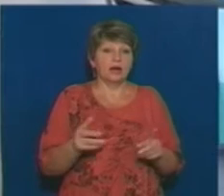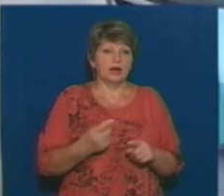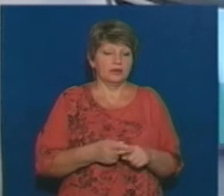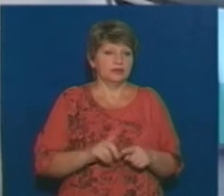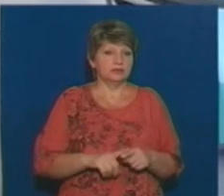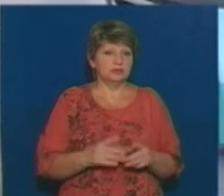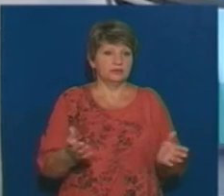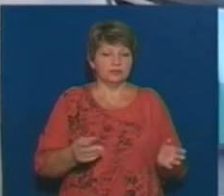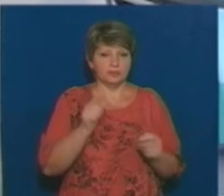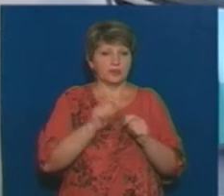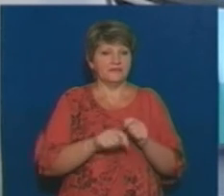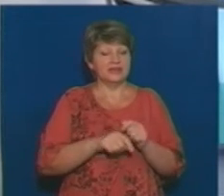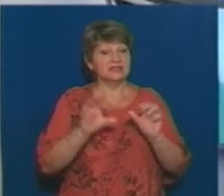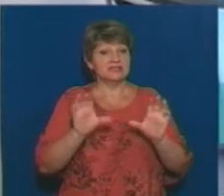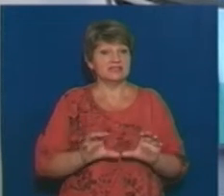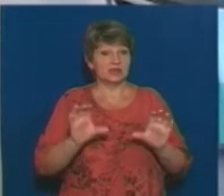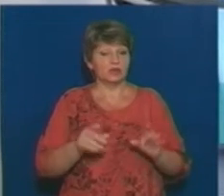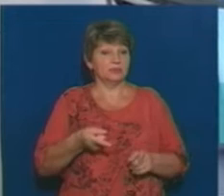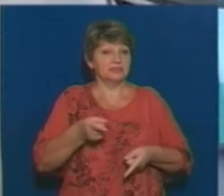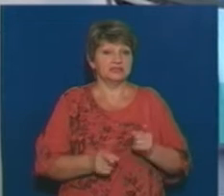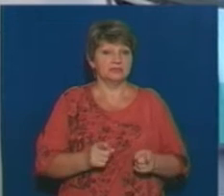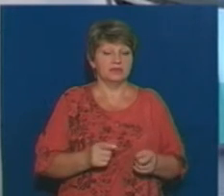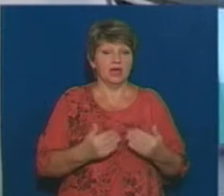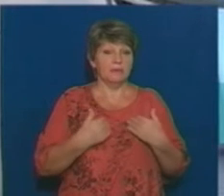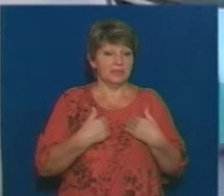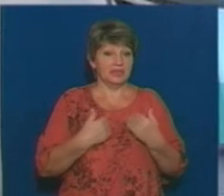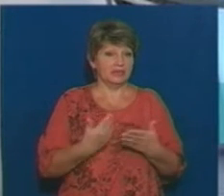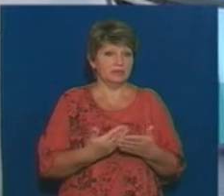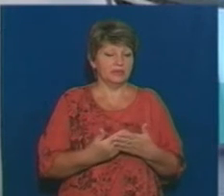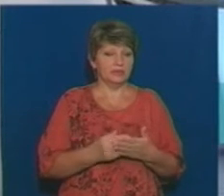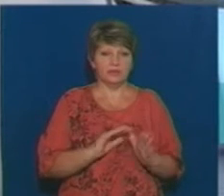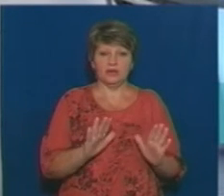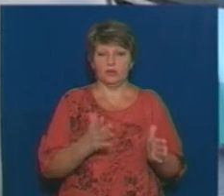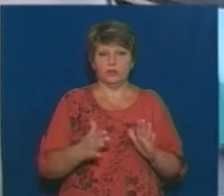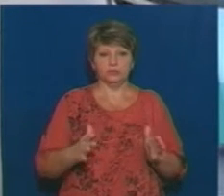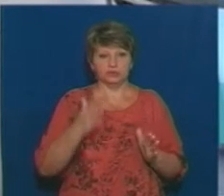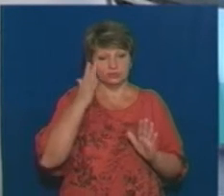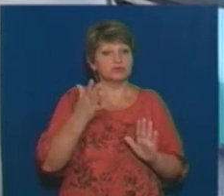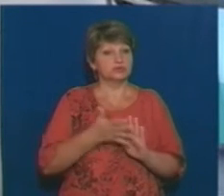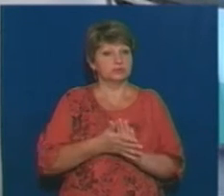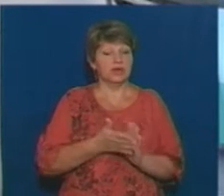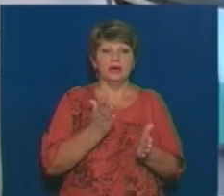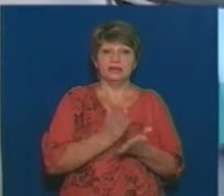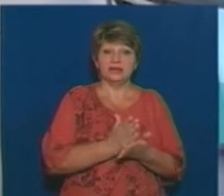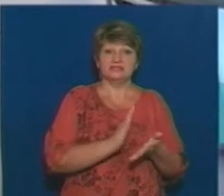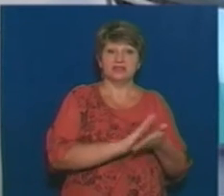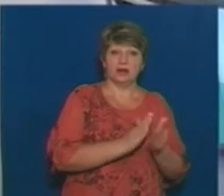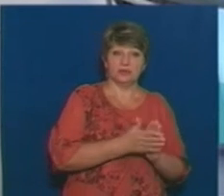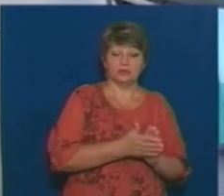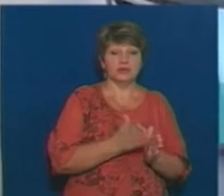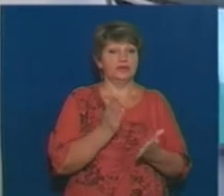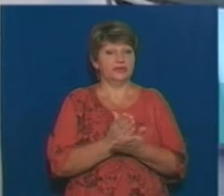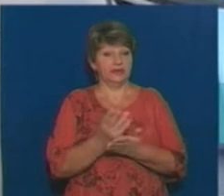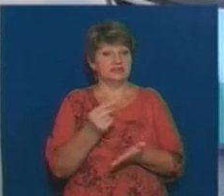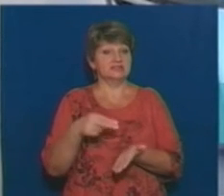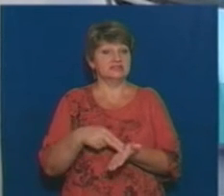законом, насправді, мені, наприклад, особливо не дуже зрозуміло, тобто, ніби здається, є договір, є ціна, виявляється, є